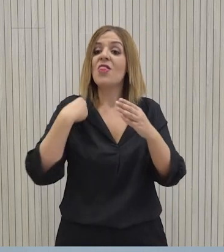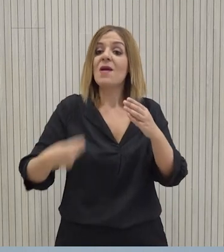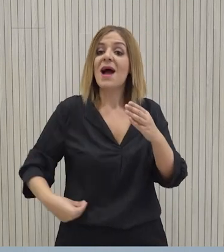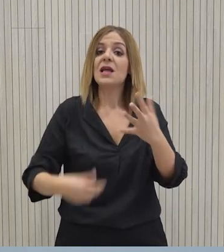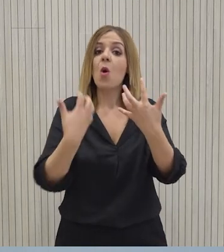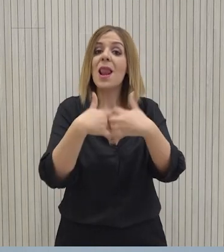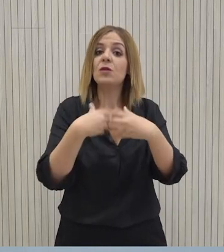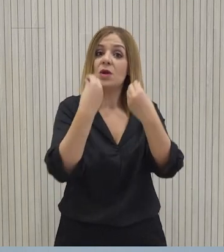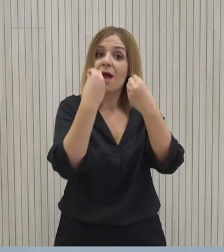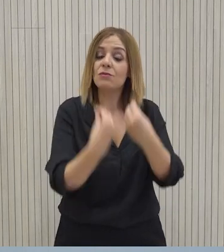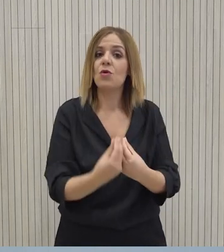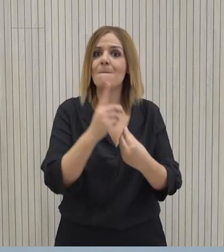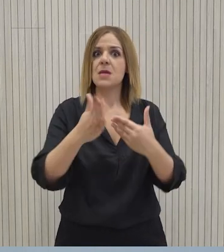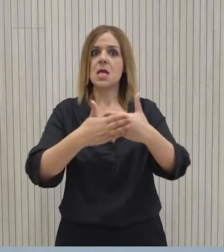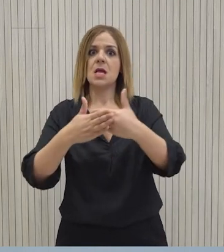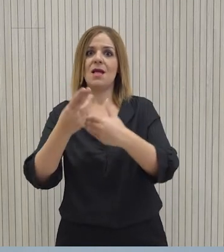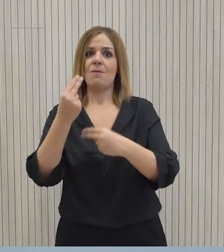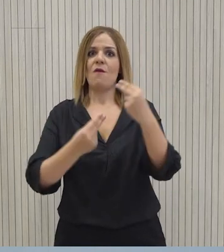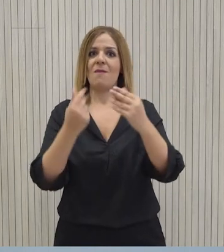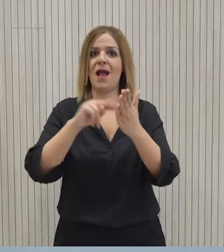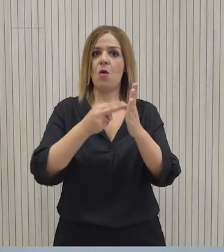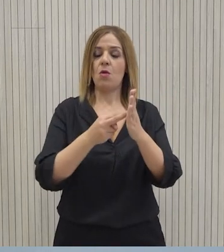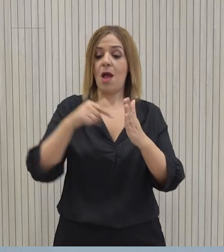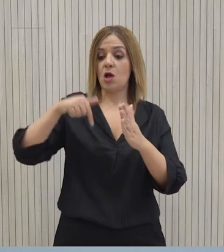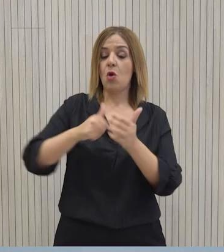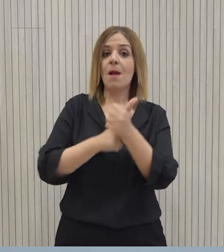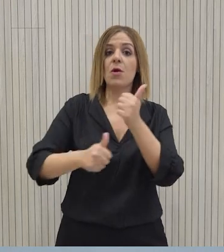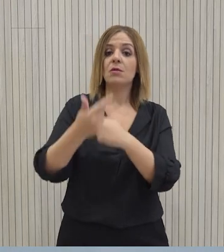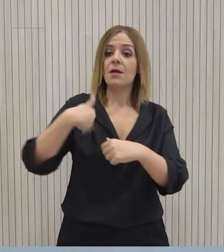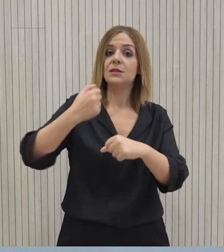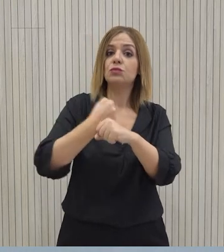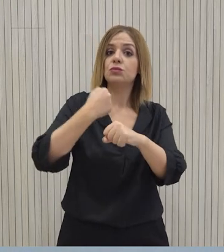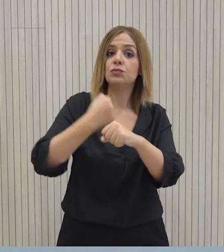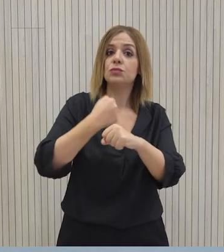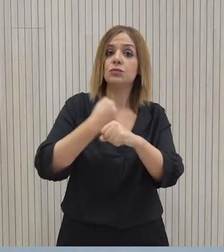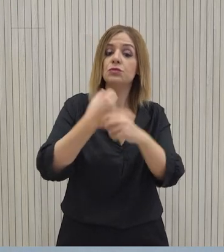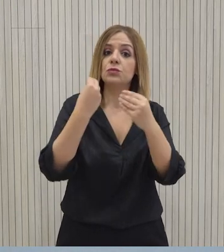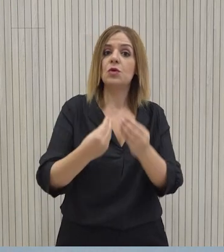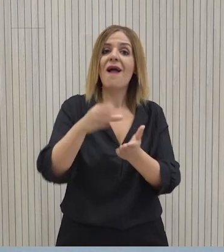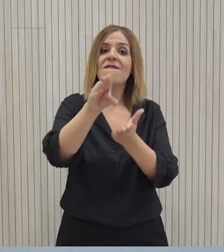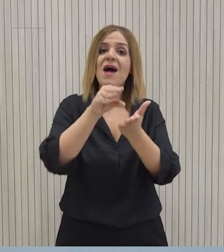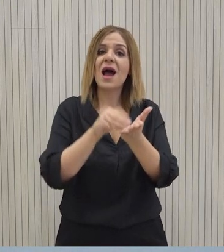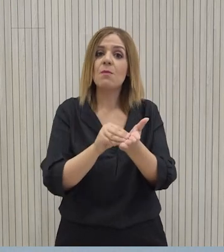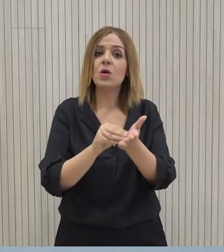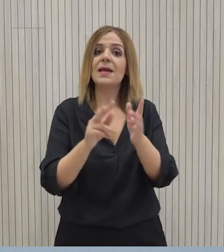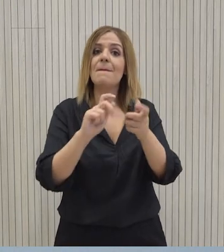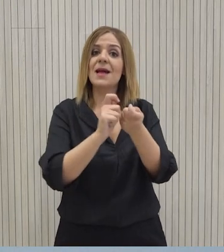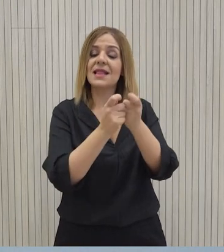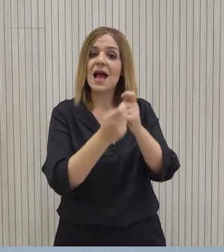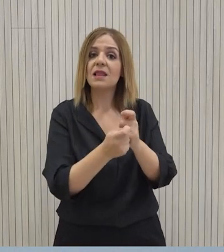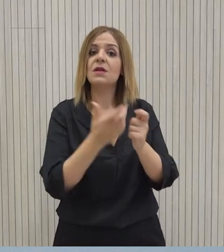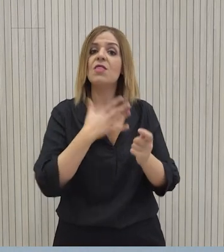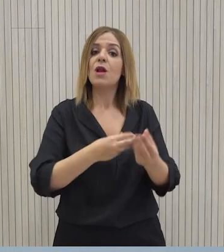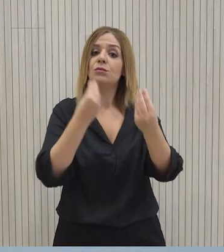αλλά και η ιδιωσιμότητα τους. Αυτό που προέχει σήμερα είναι να εργαστούμε ως προς την αποτελεσματική υλοποίηση της μεταρρύθμισης και να υπάρχει ο